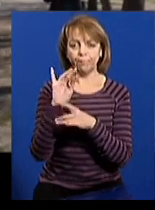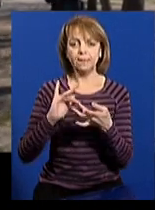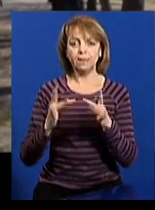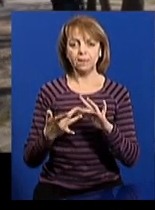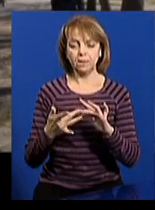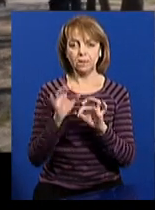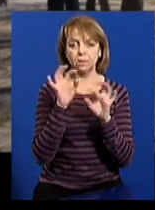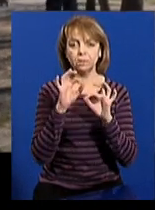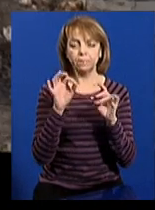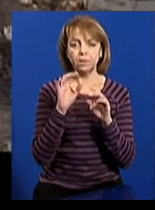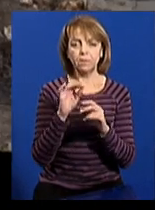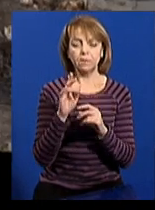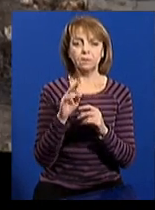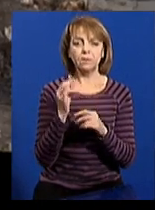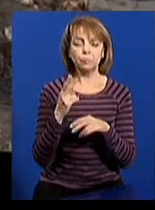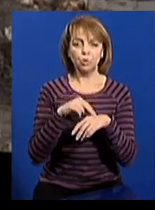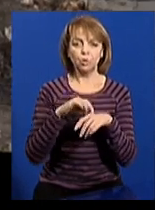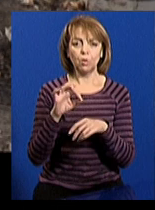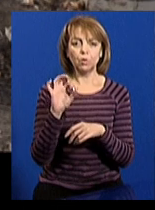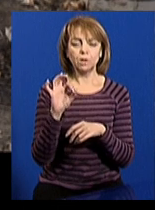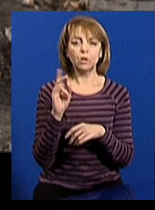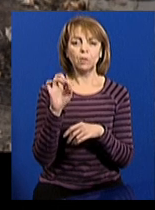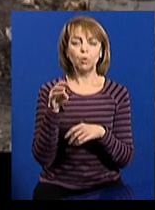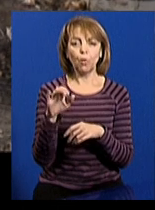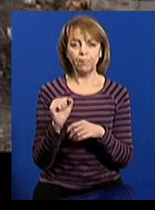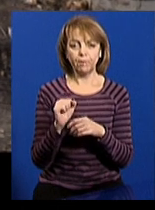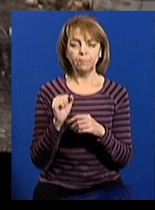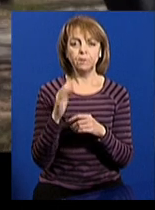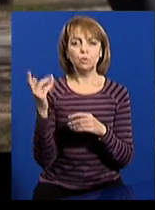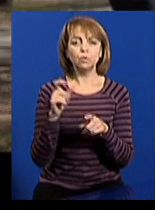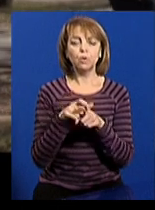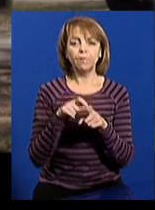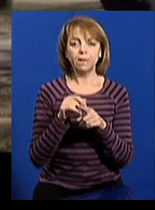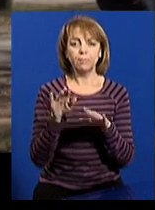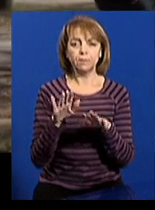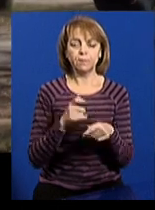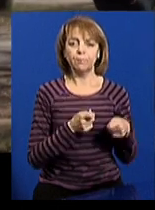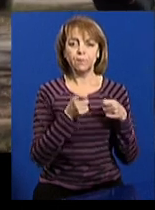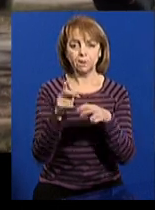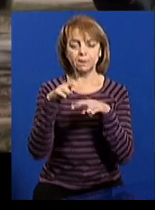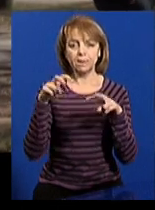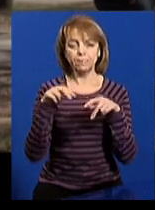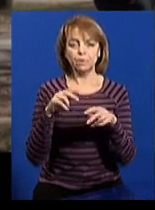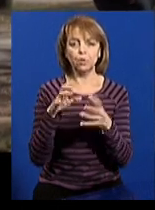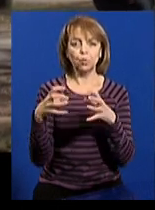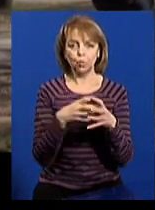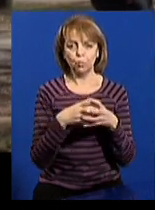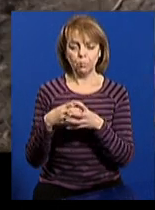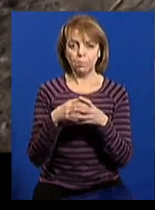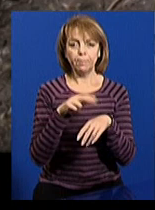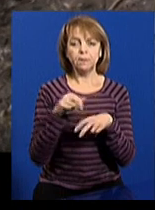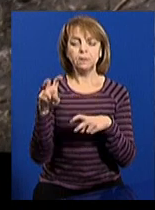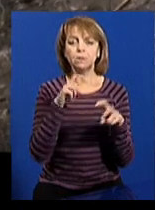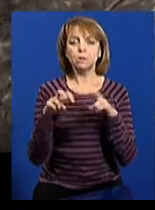інтернеті, розповіла речниця Національної поліції області Оксана Калмикова. За її словами, на місце виїжджала слідчо-оперативна група. Правоохоронці